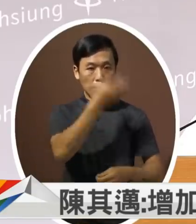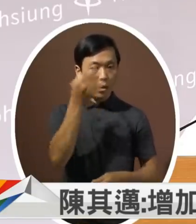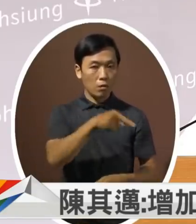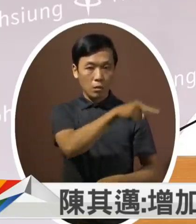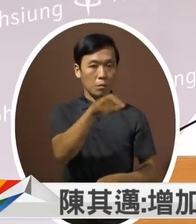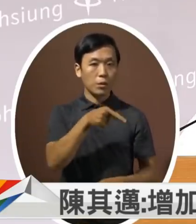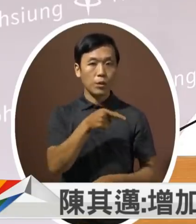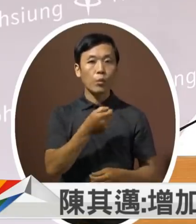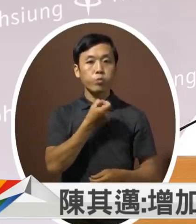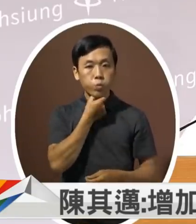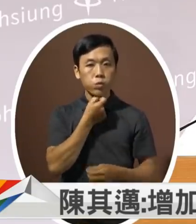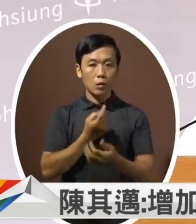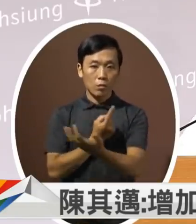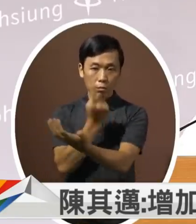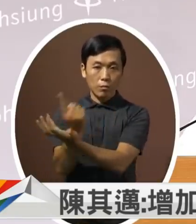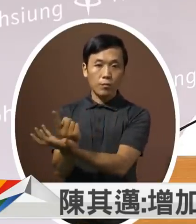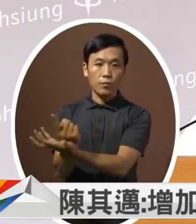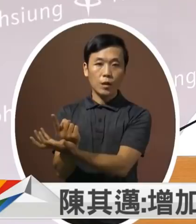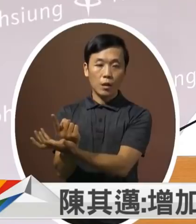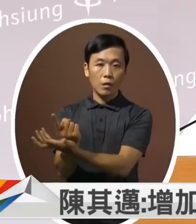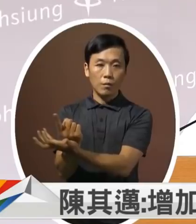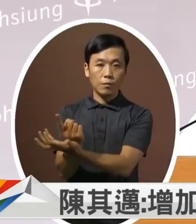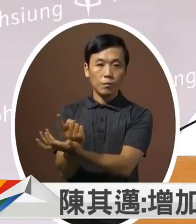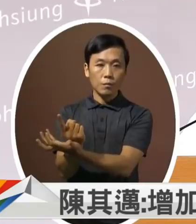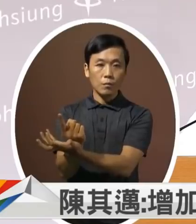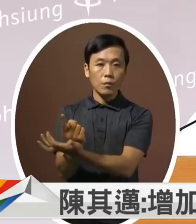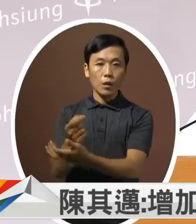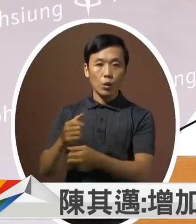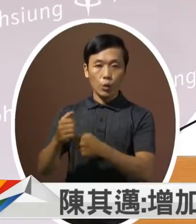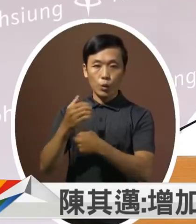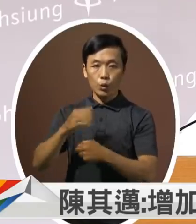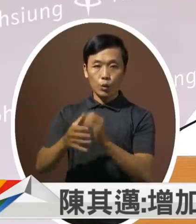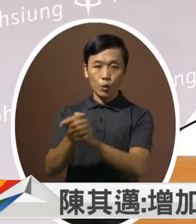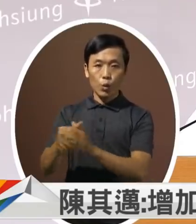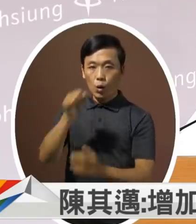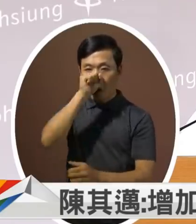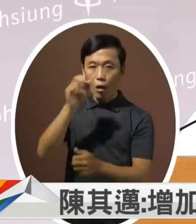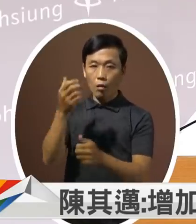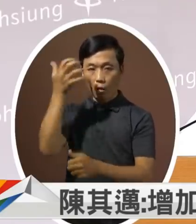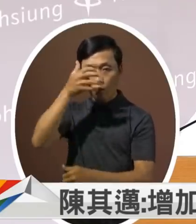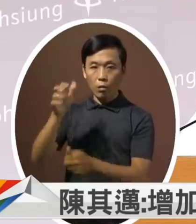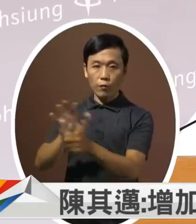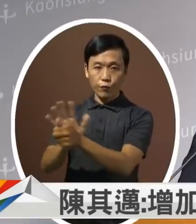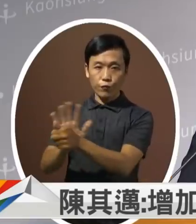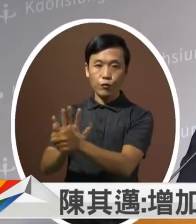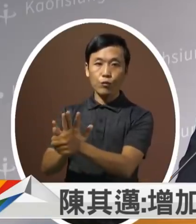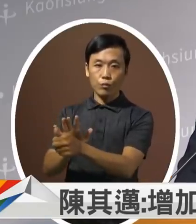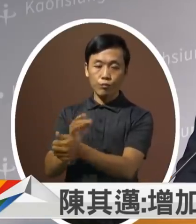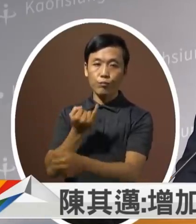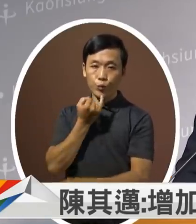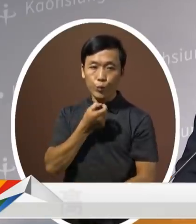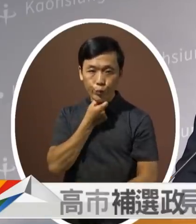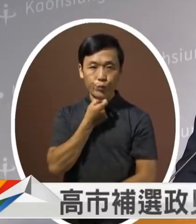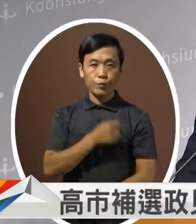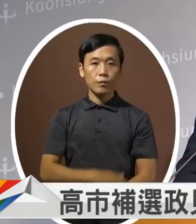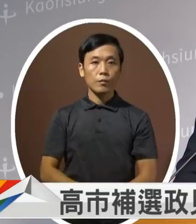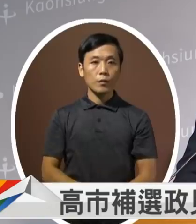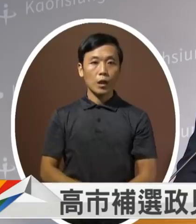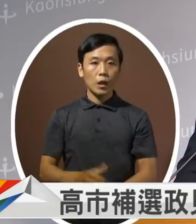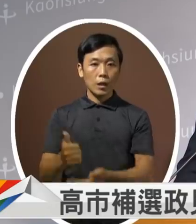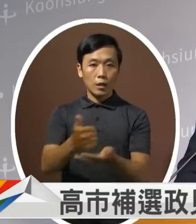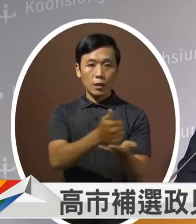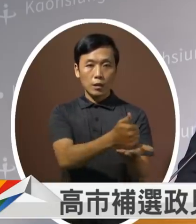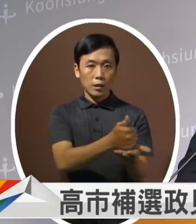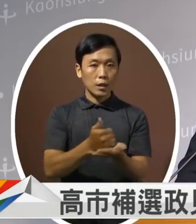轻人愿意加入我们整个有善城市老人照顾的行列请李梅